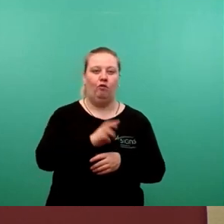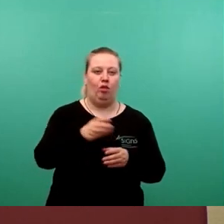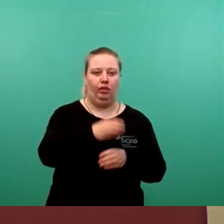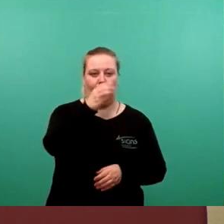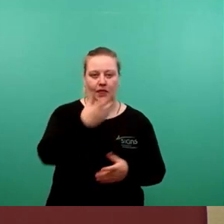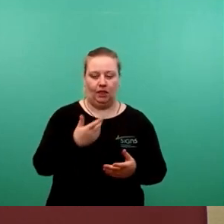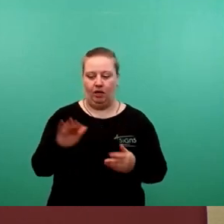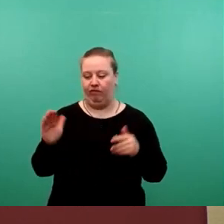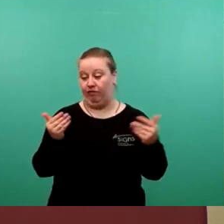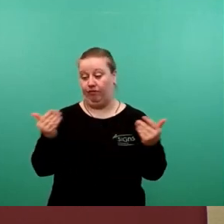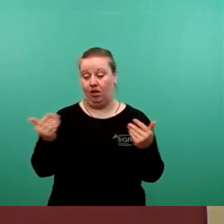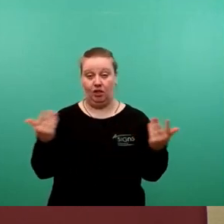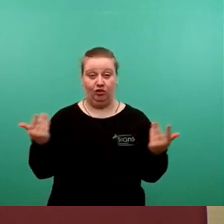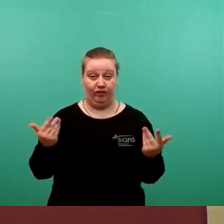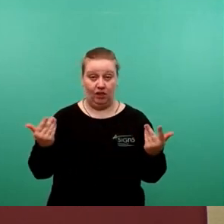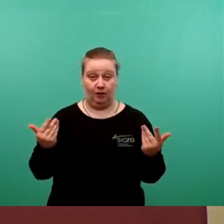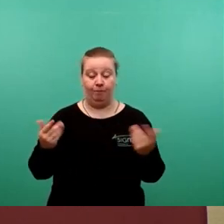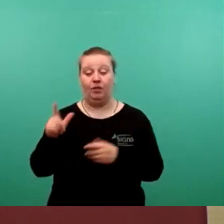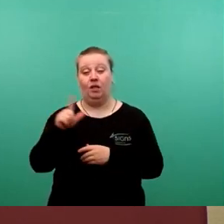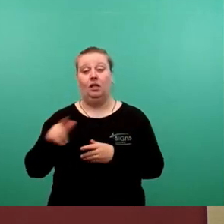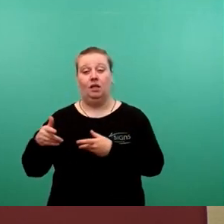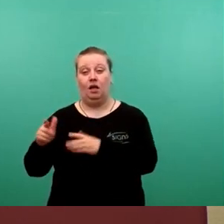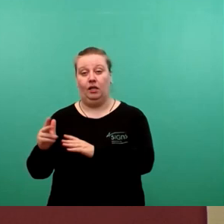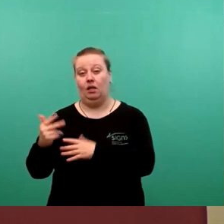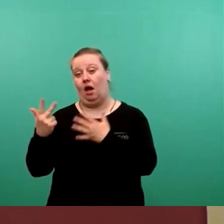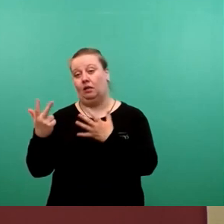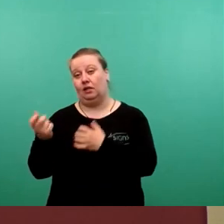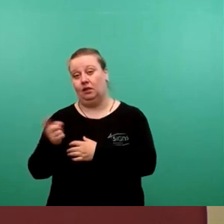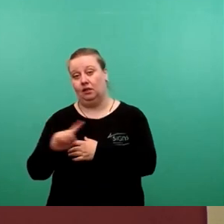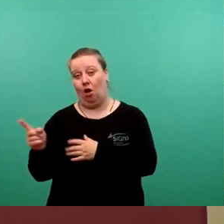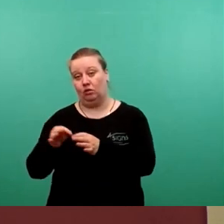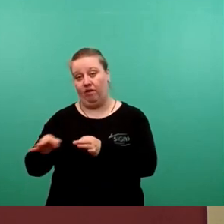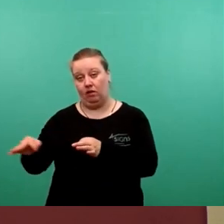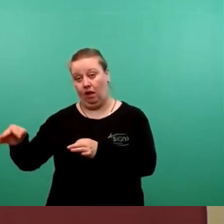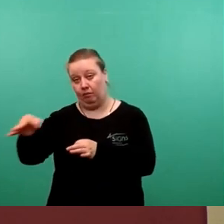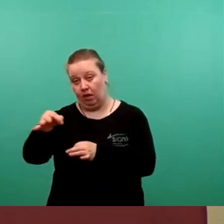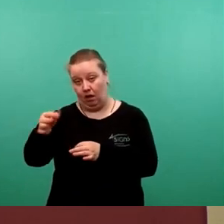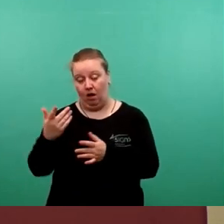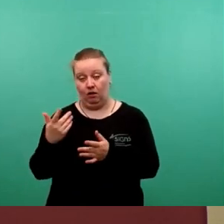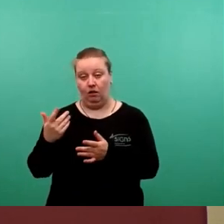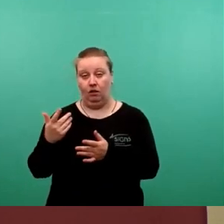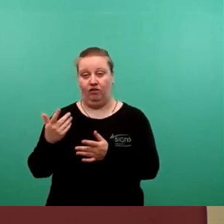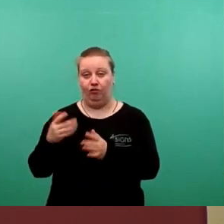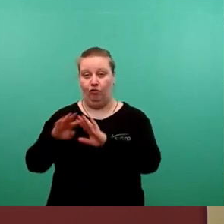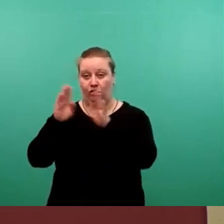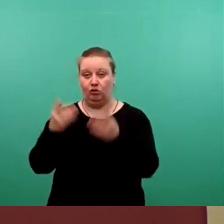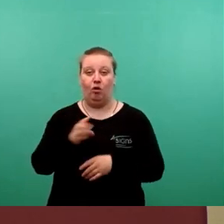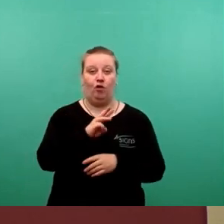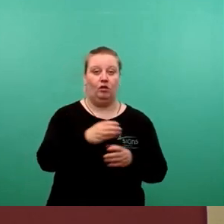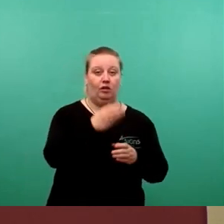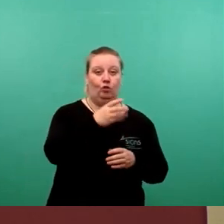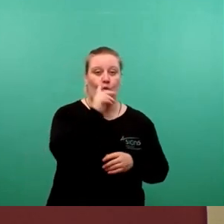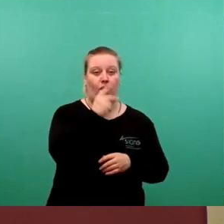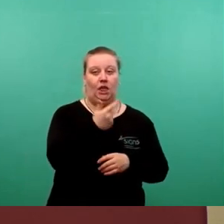Vergleich, die Lingener Allee bietet 38.000 Quadratmeter verfügbare Gesamtfläche, das World Trade Center nur 33